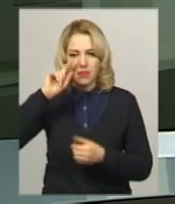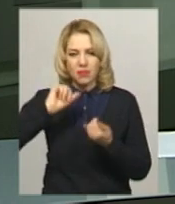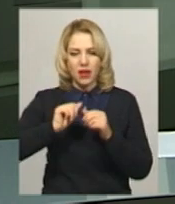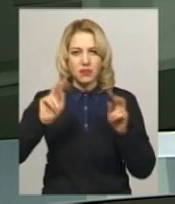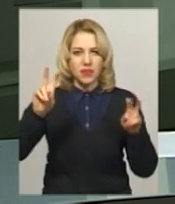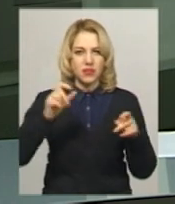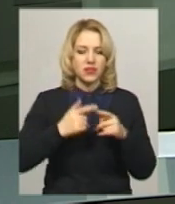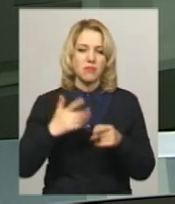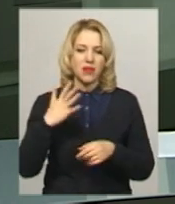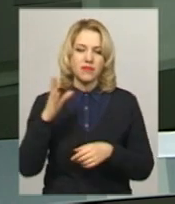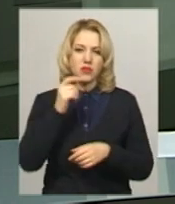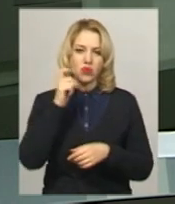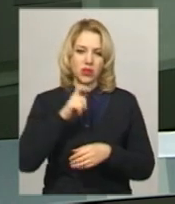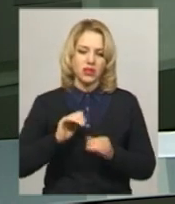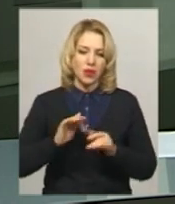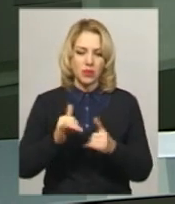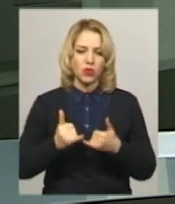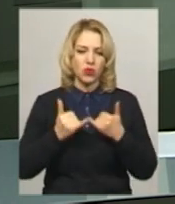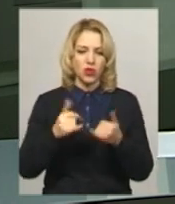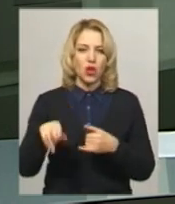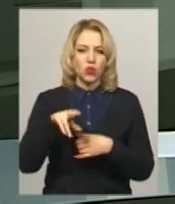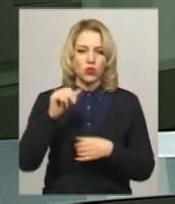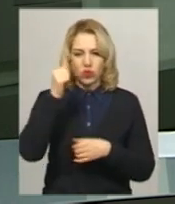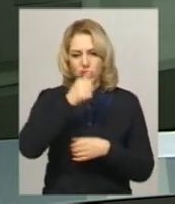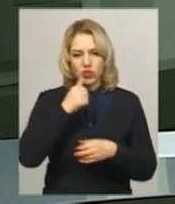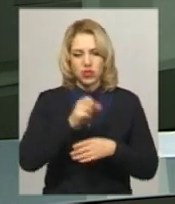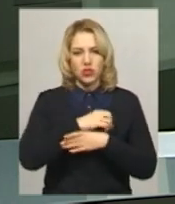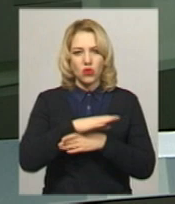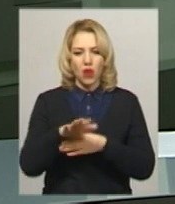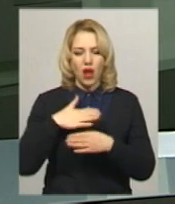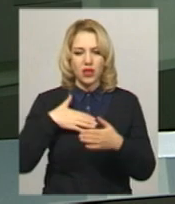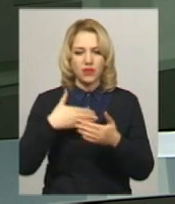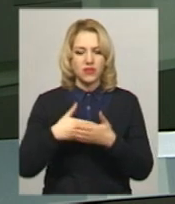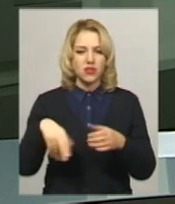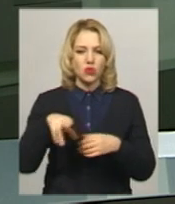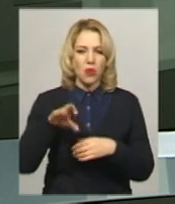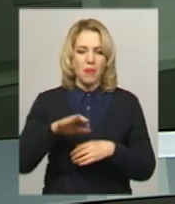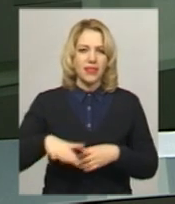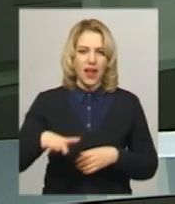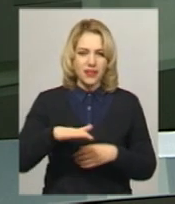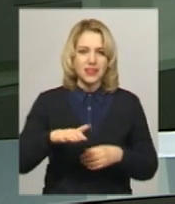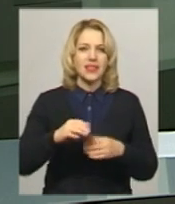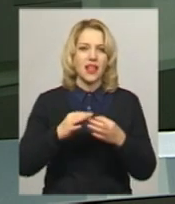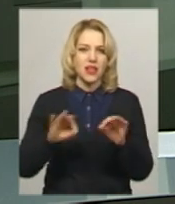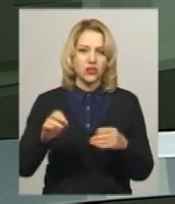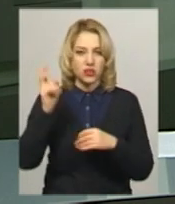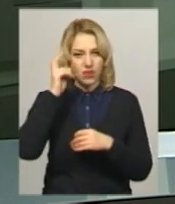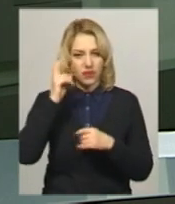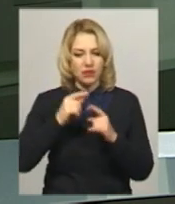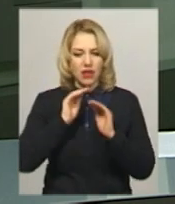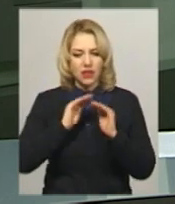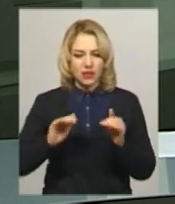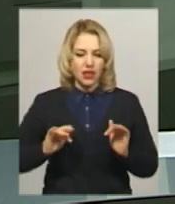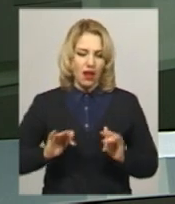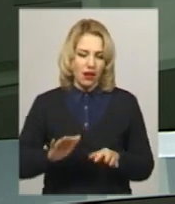всеукраїнська акція приурочена до річниці розстрілу активістів на Майдані Незалежності в Києві. Тиха акція «Ангели пам'яті» у Хмельницькому